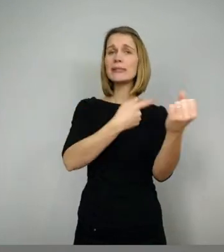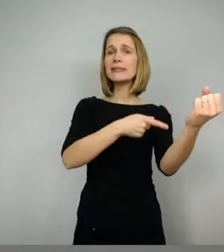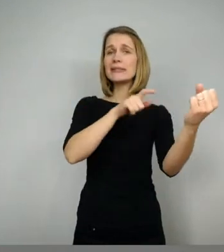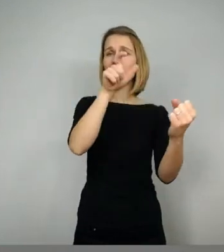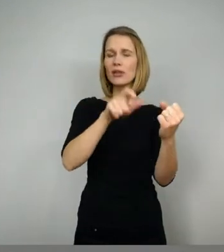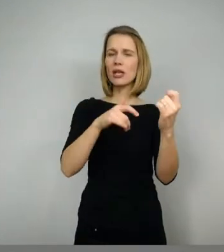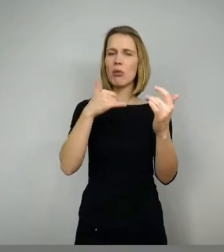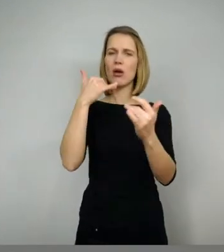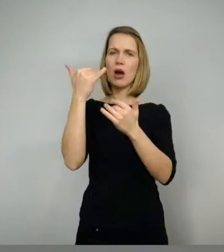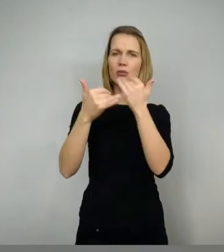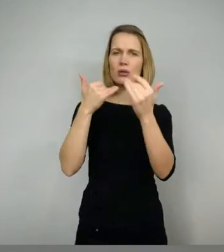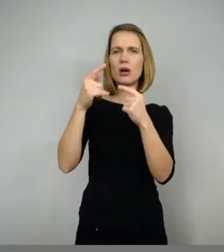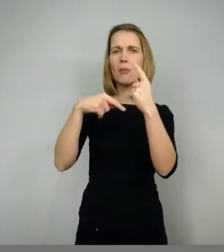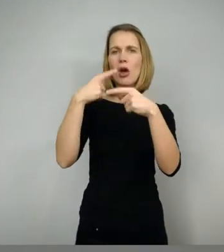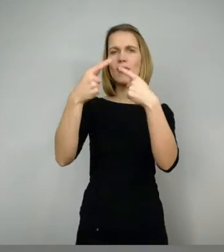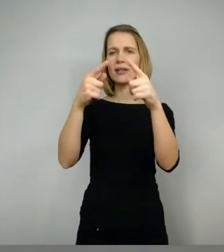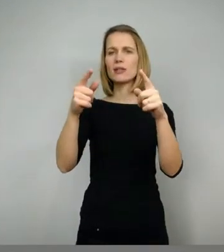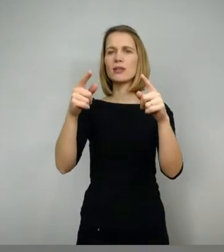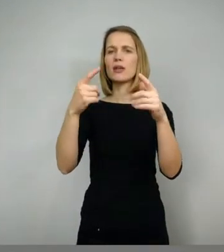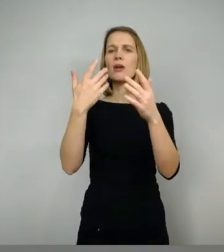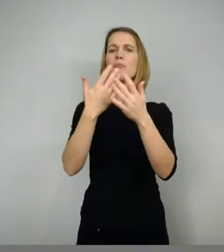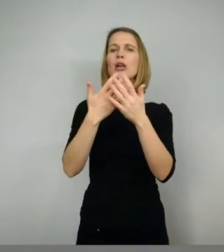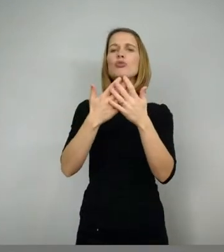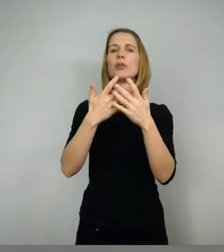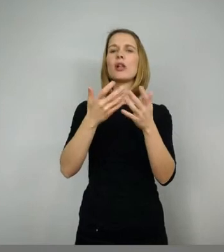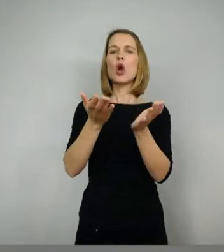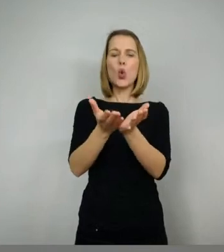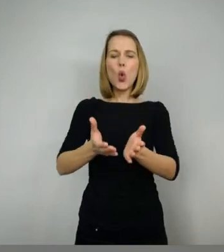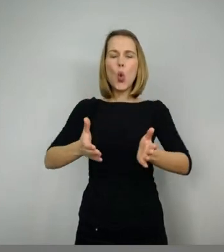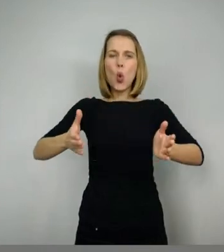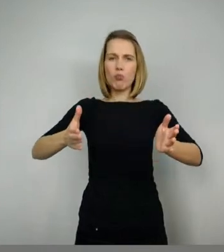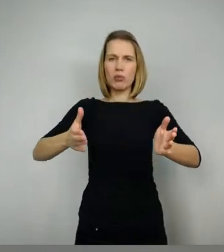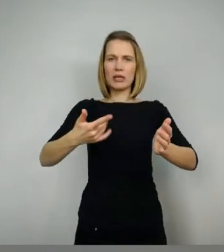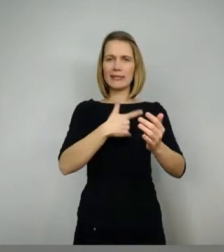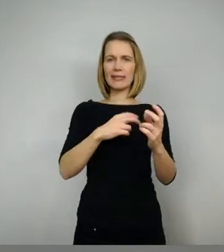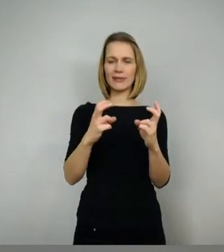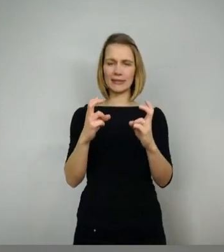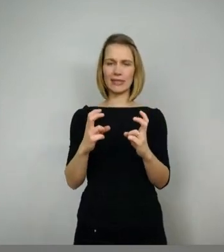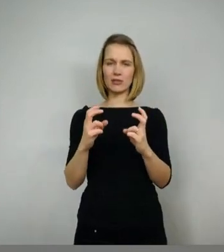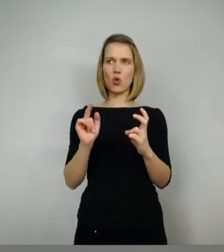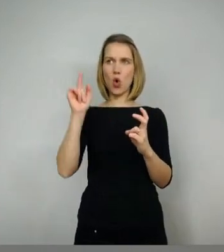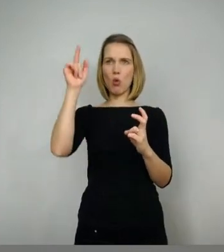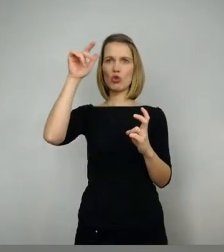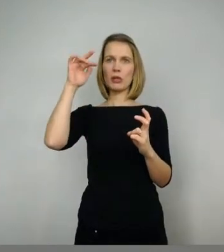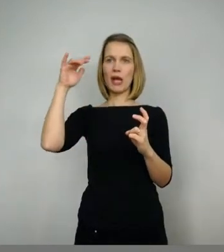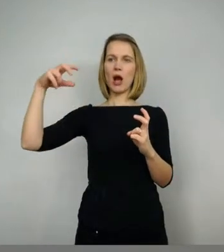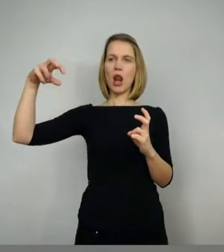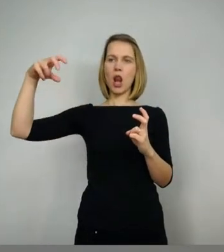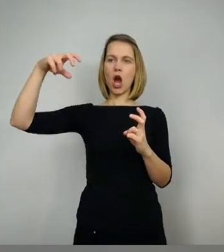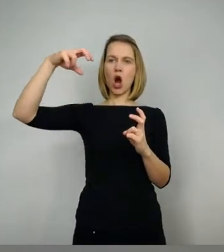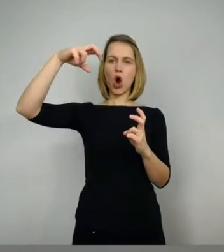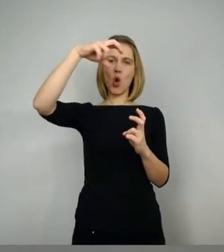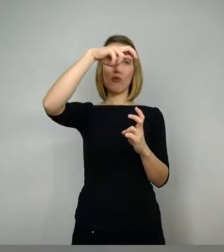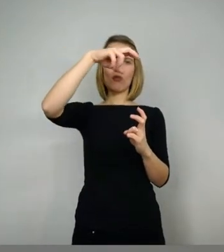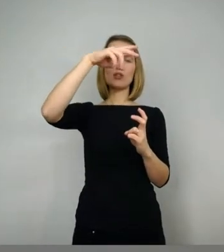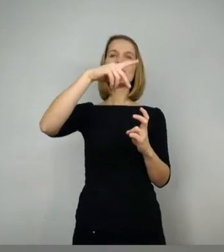sodass das ganze Blut in die Grube liegt. Also da ist das wieder ein bisschen anders dargestellt, aber jetzt so wirklich, dass wir wissen, es gab mal einen, der war quasi